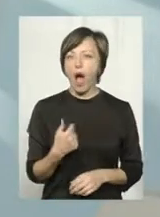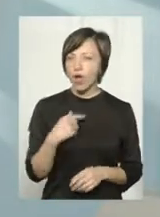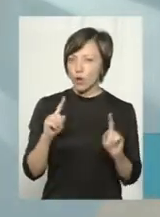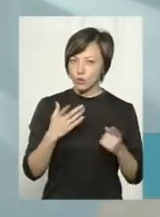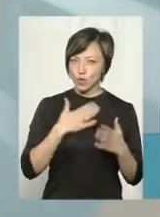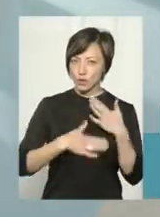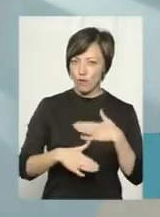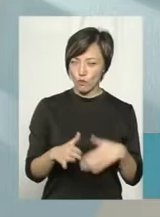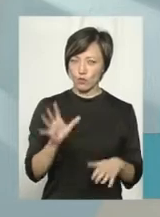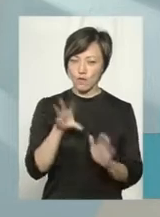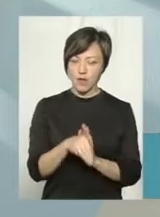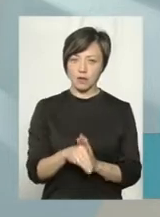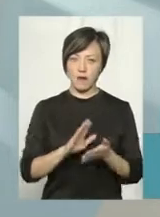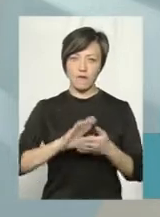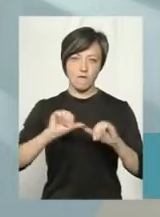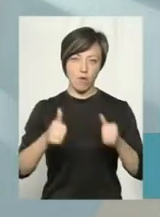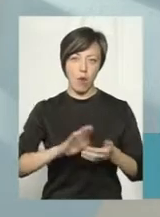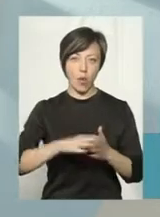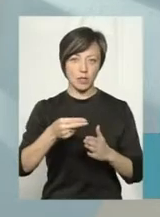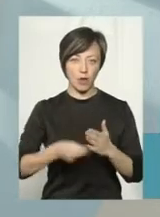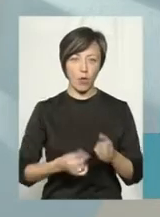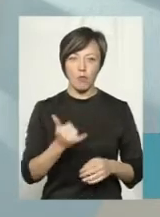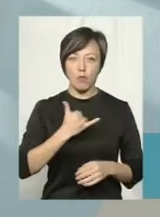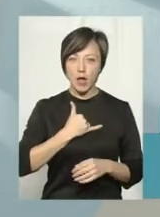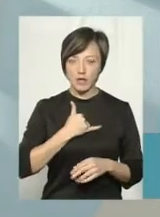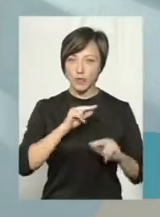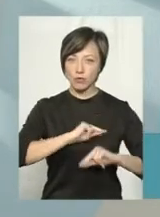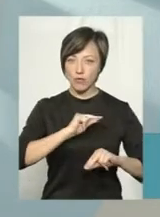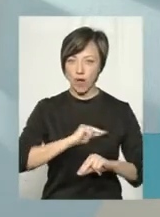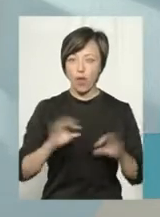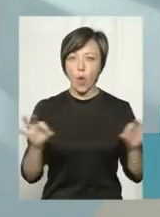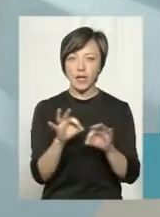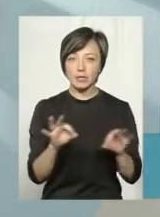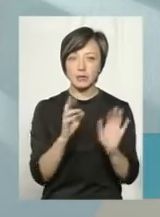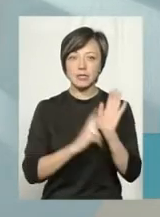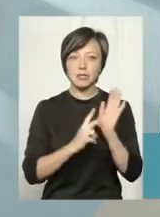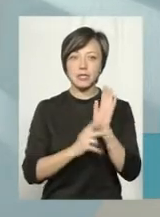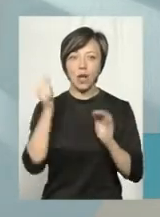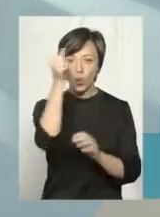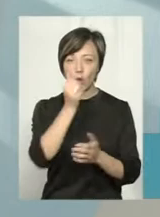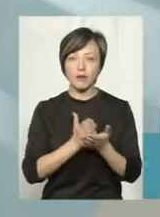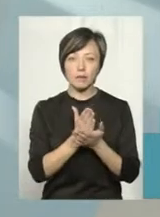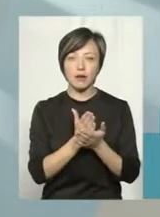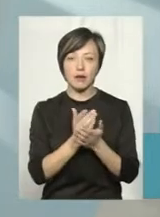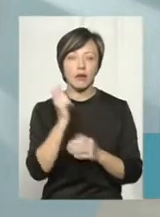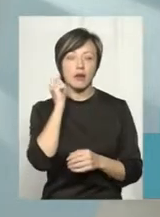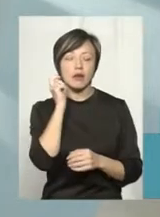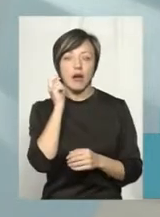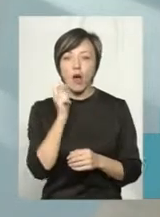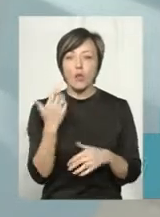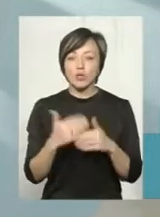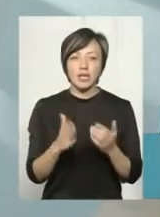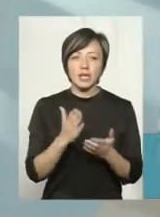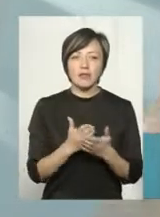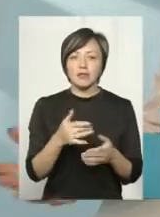дуже задоволений, що введена форма контракту. В мене працювали в оркестрі по 70 років працівники, які вже